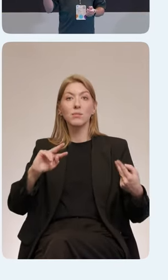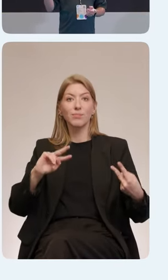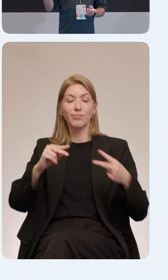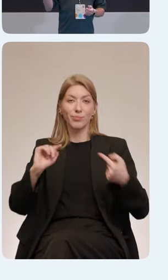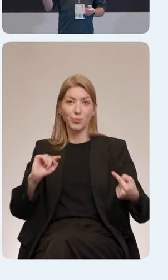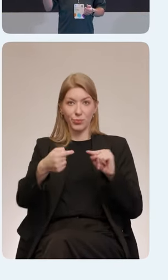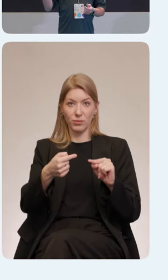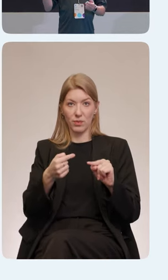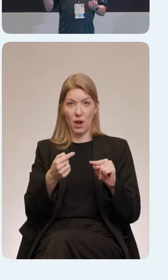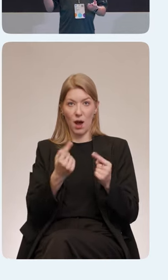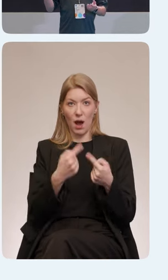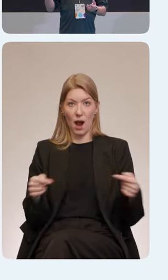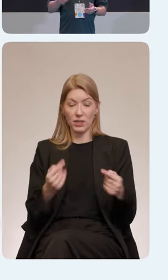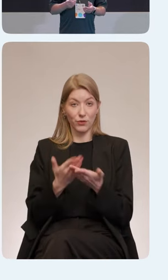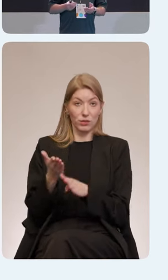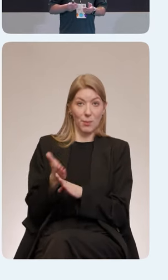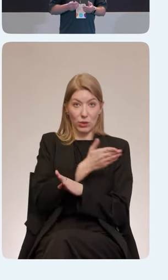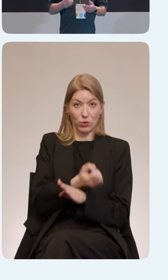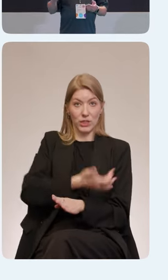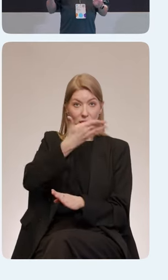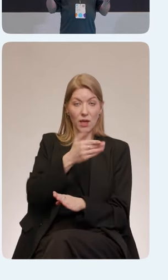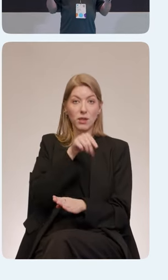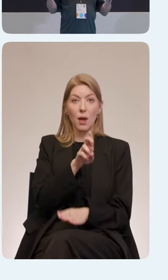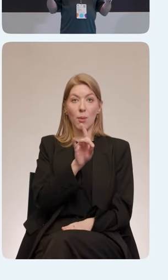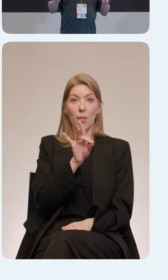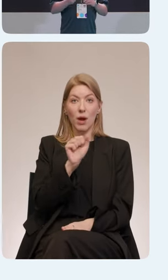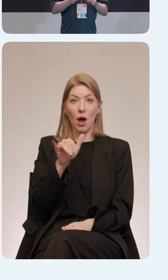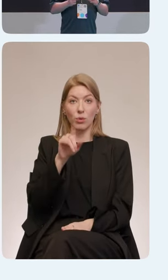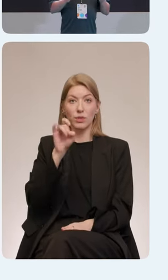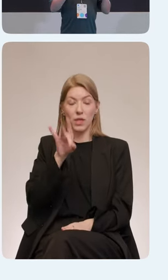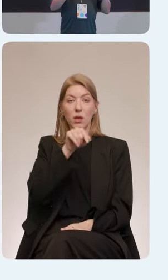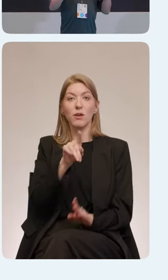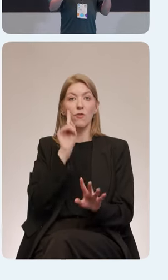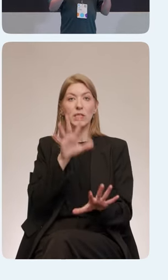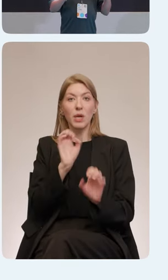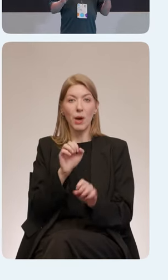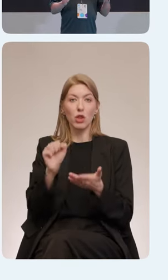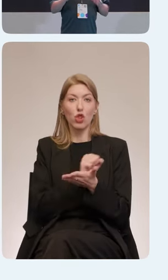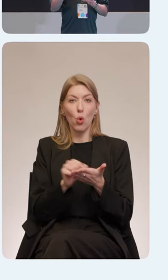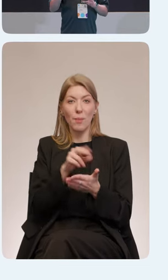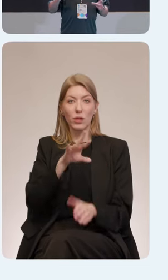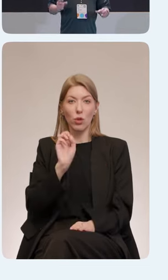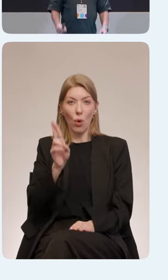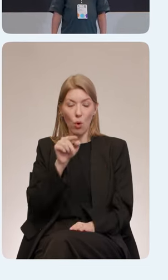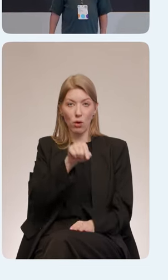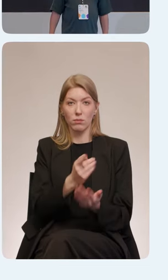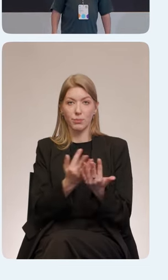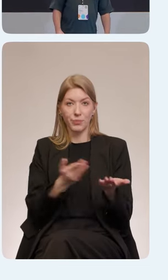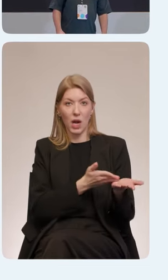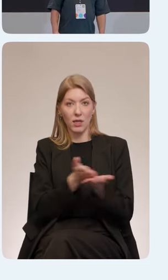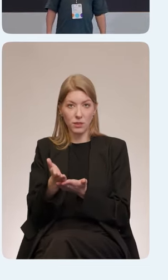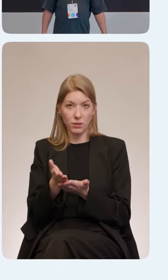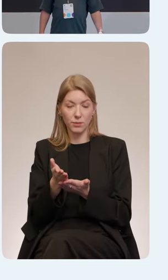слайде браузер, он понимает язык дом-документа. Он смотрит там вот эти теги, HTML, семантическая верстка,